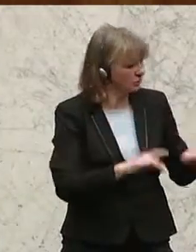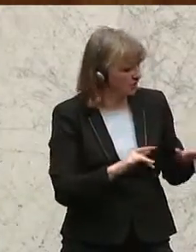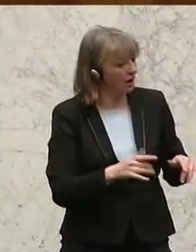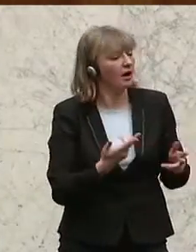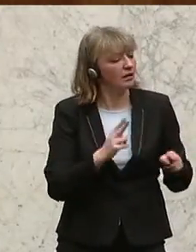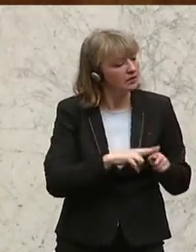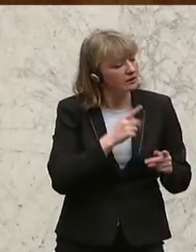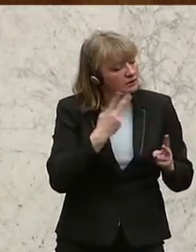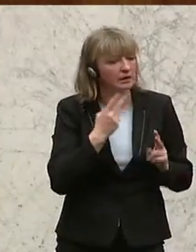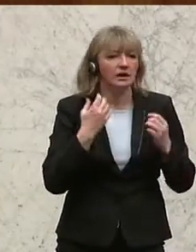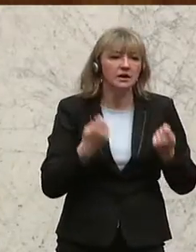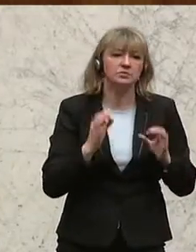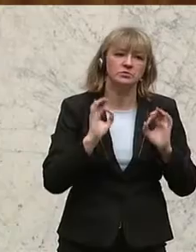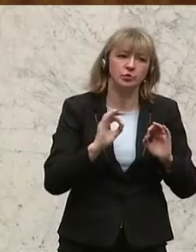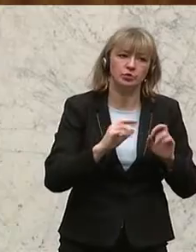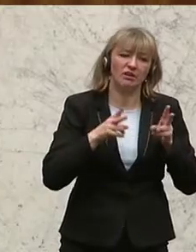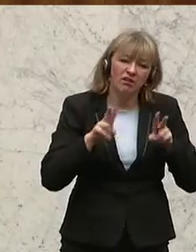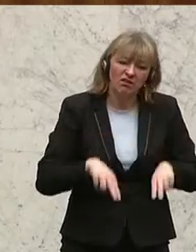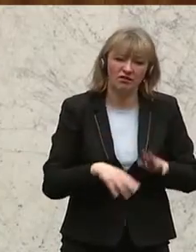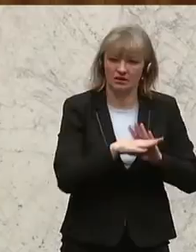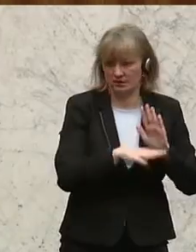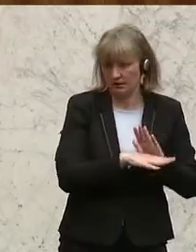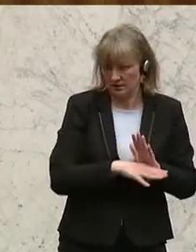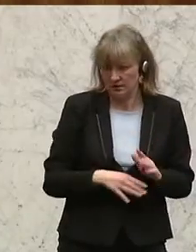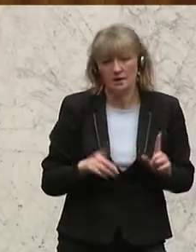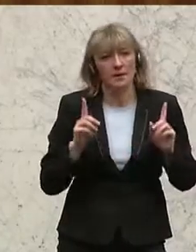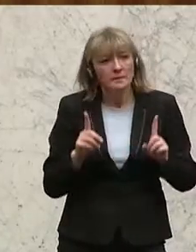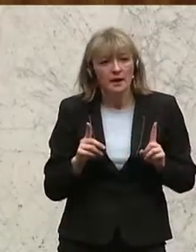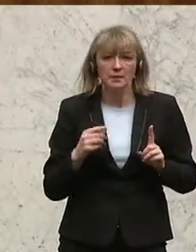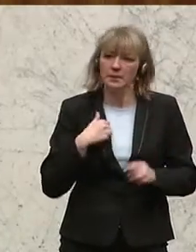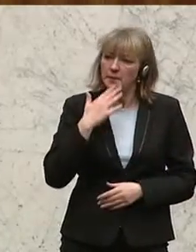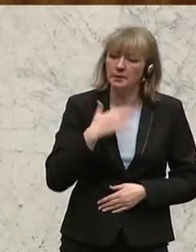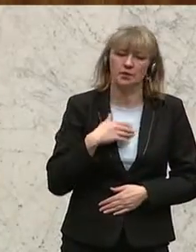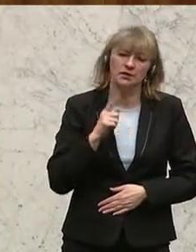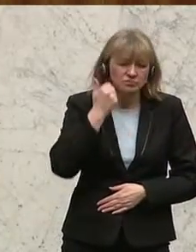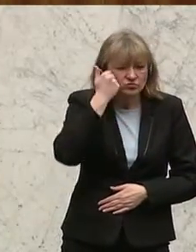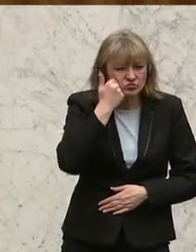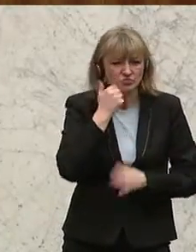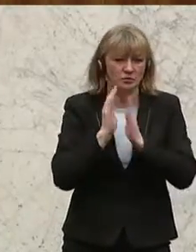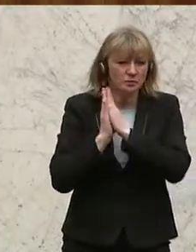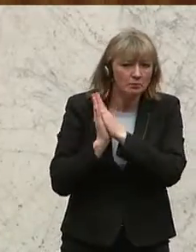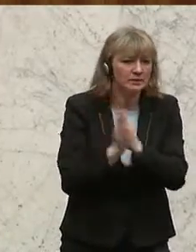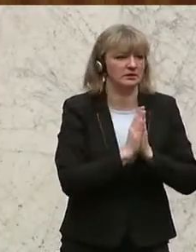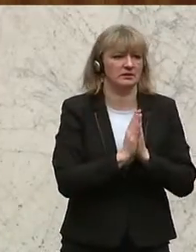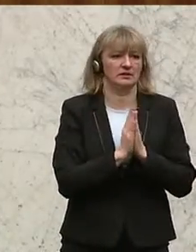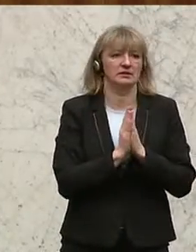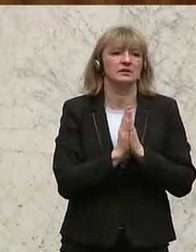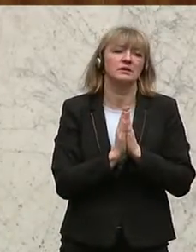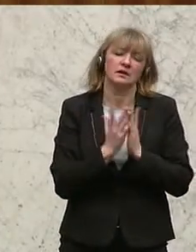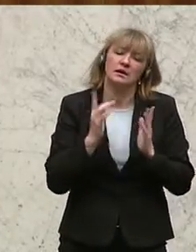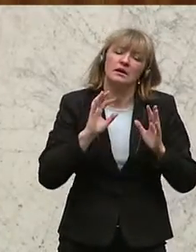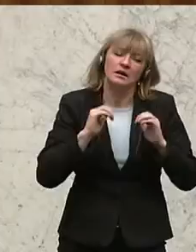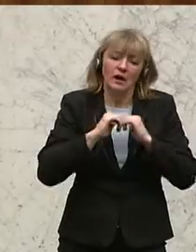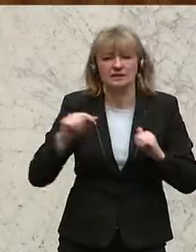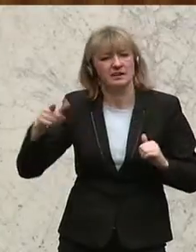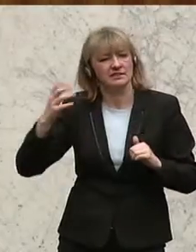einen vernünftigen rechtlichen Weg gibt. Ich möchte Sie aber ganz eindringlich bitten, jetzt abgesehen davon, was